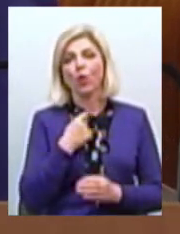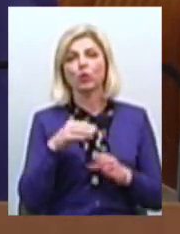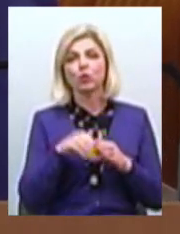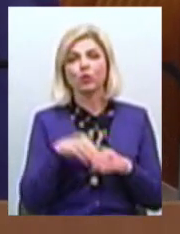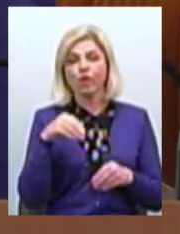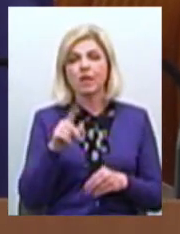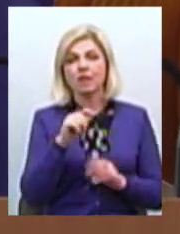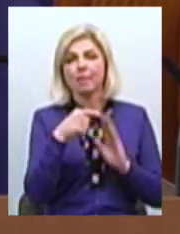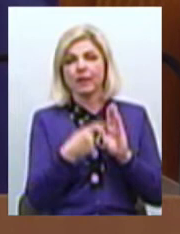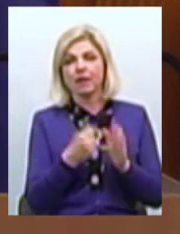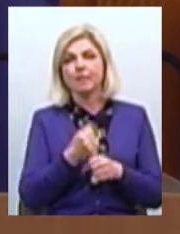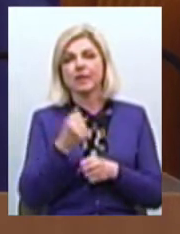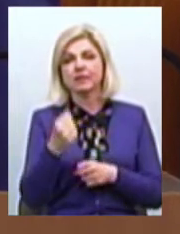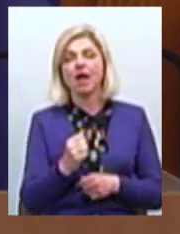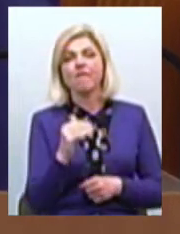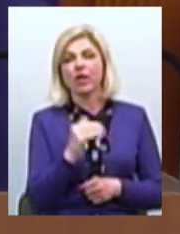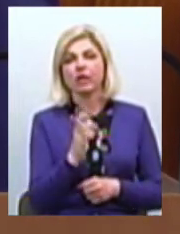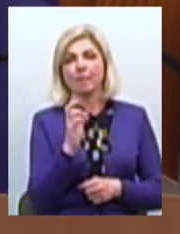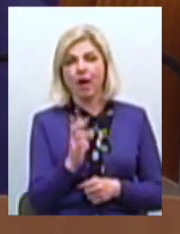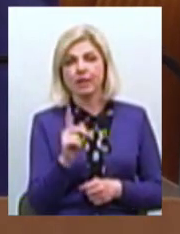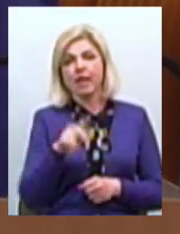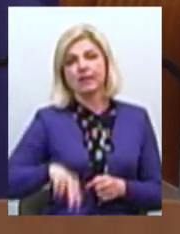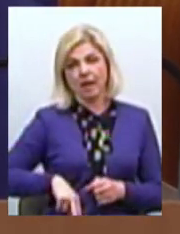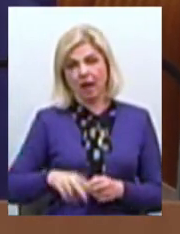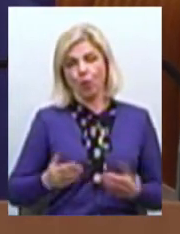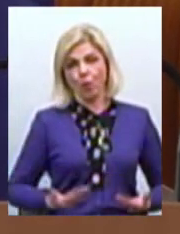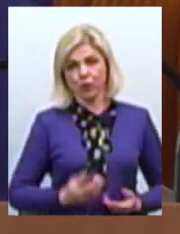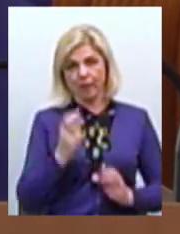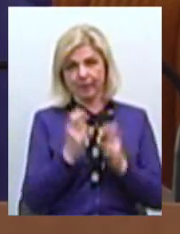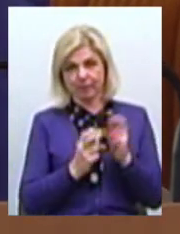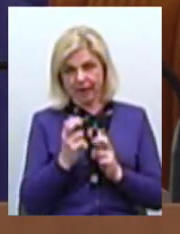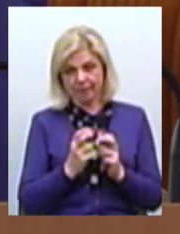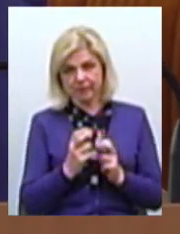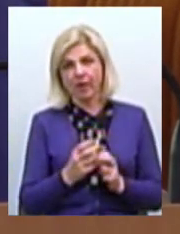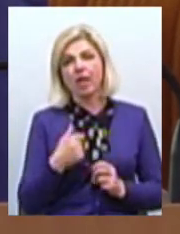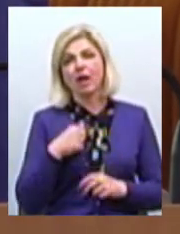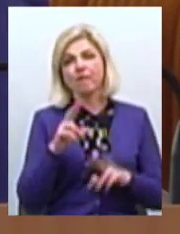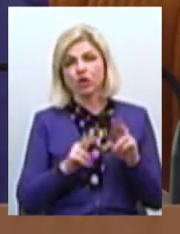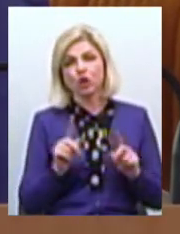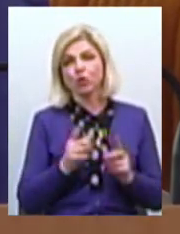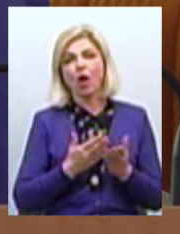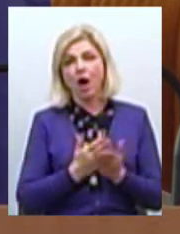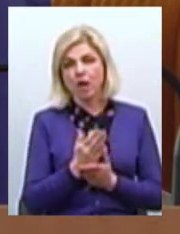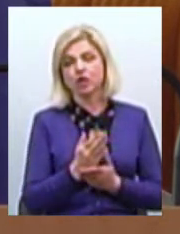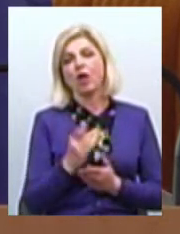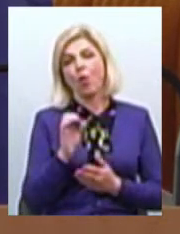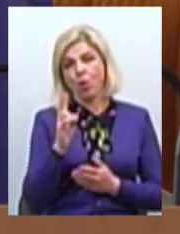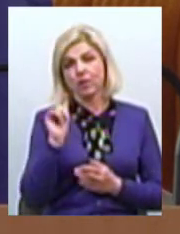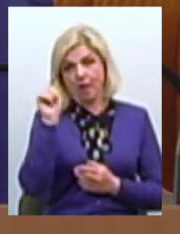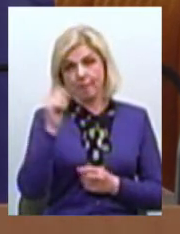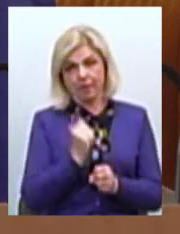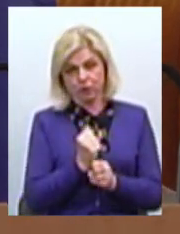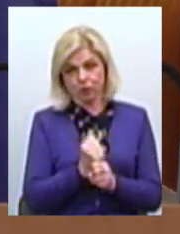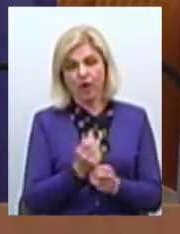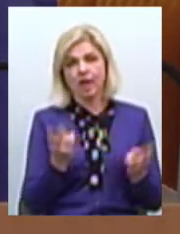за питання про призначення Федора Барни директором нашого комунального підприємства Вважаю, що для того, щоб якісно і продуктивно він працював там йому